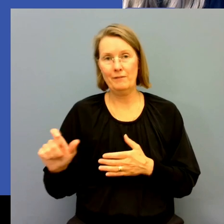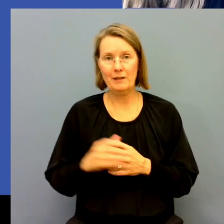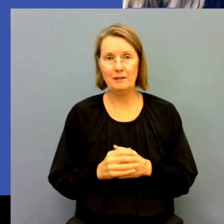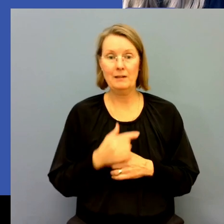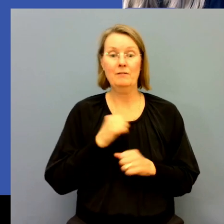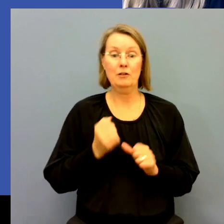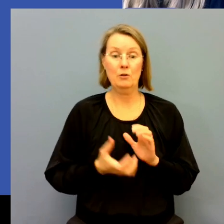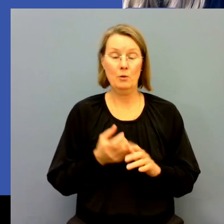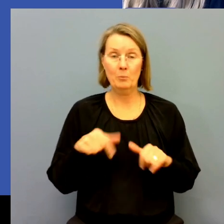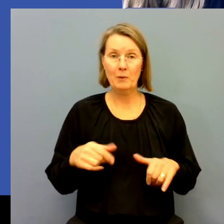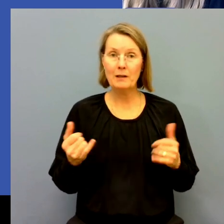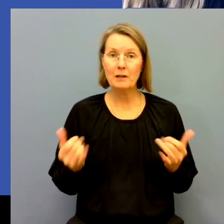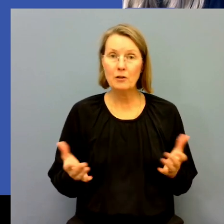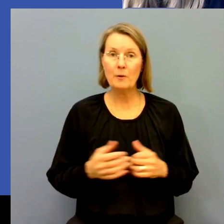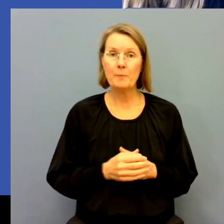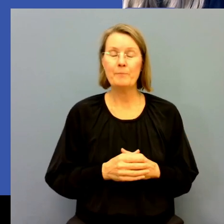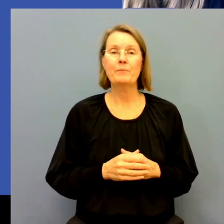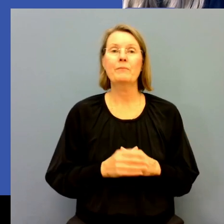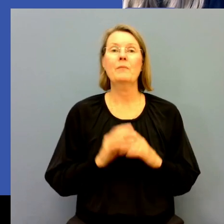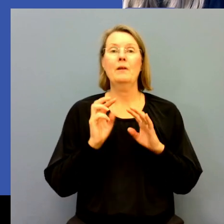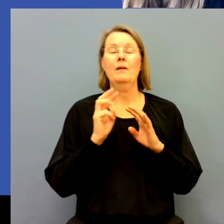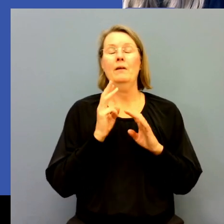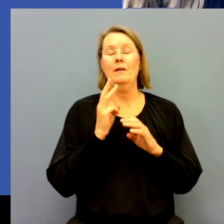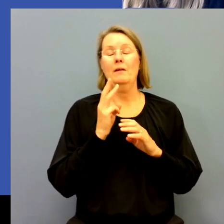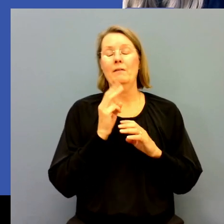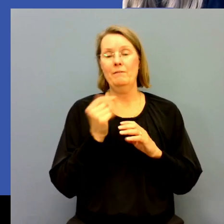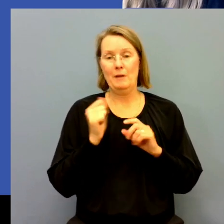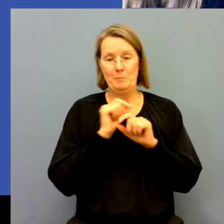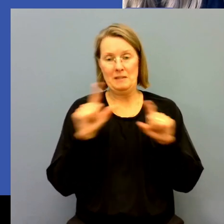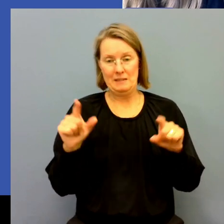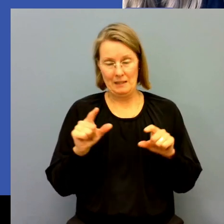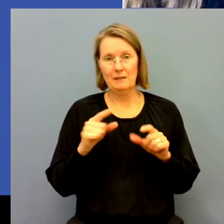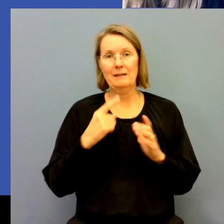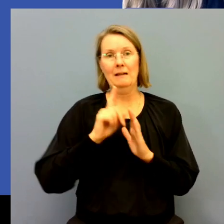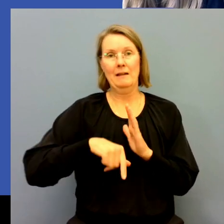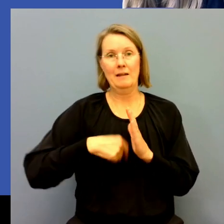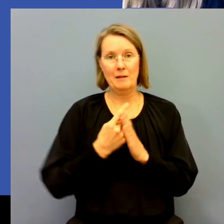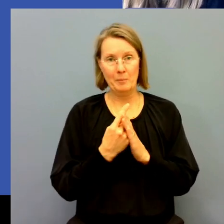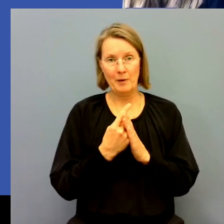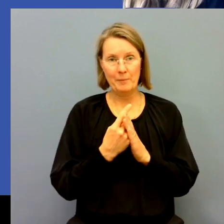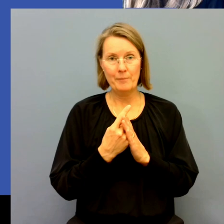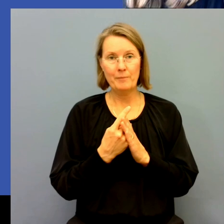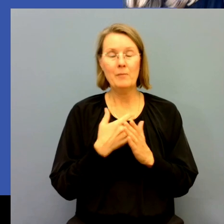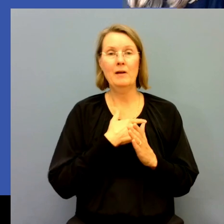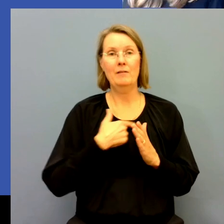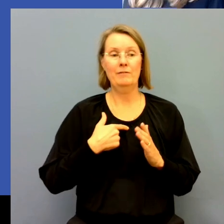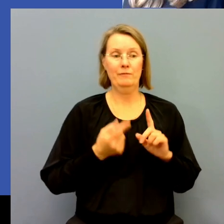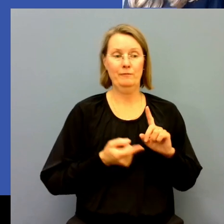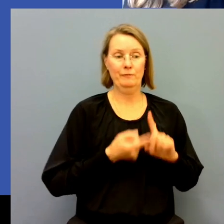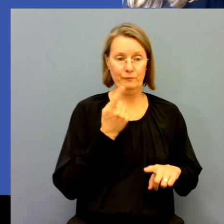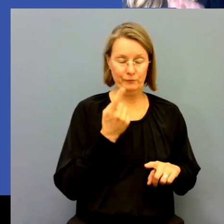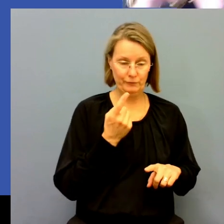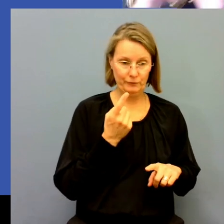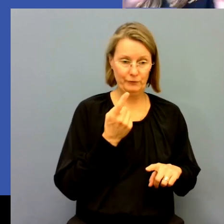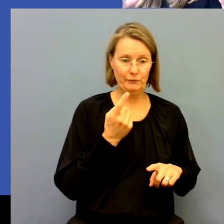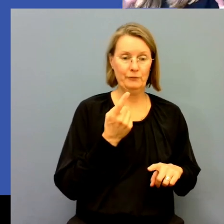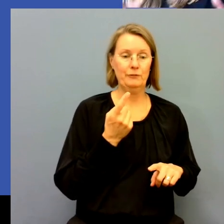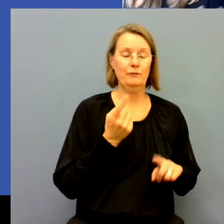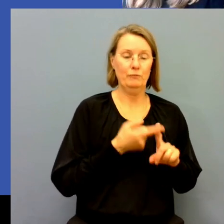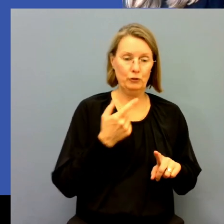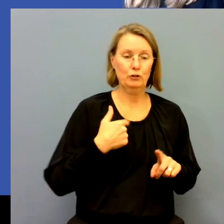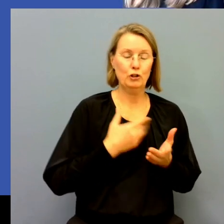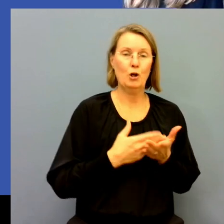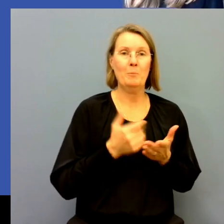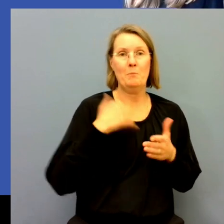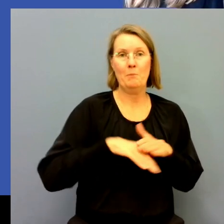Och det är det här som vi ska prata om idag. Och webbinariet pågår i totalt en timme. Och vi kommer börja med att jag ger en